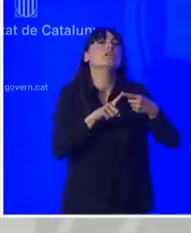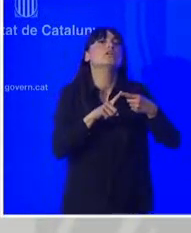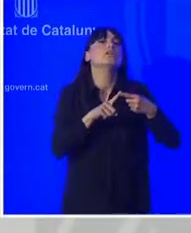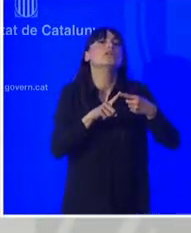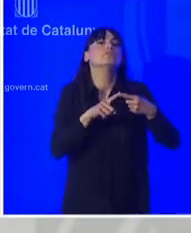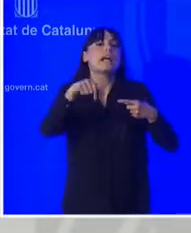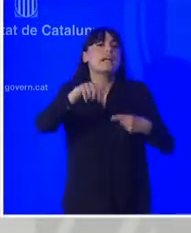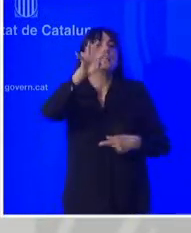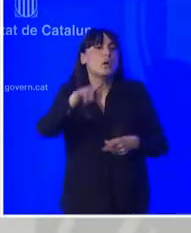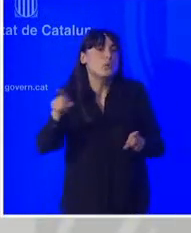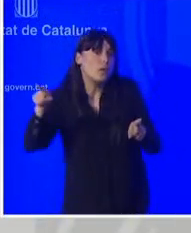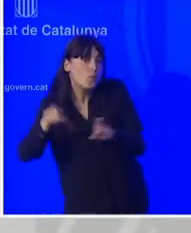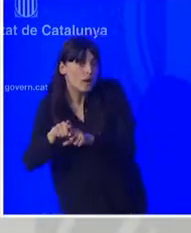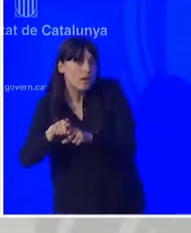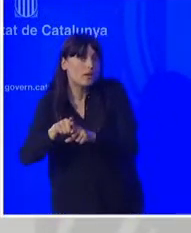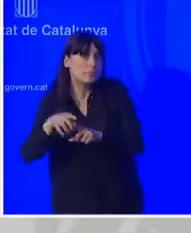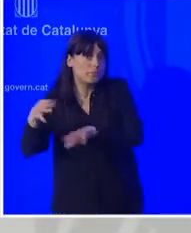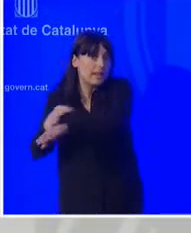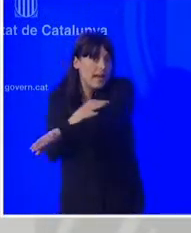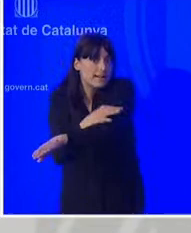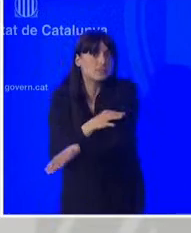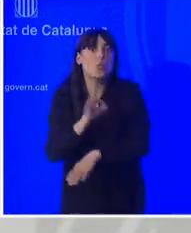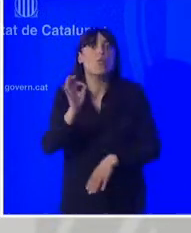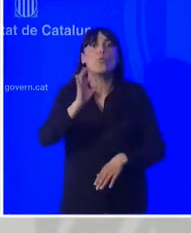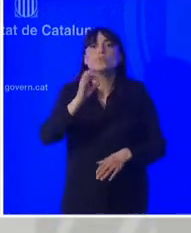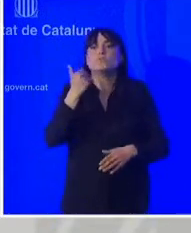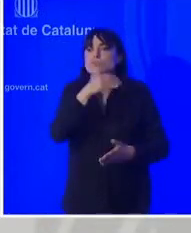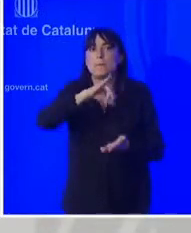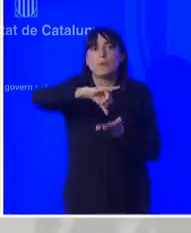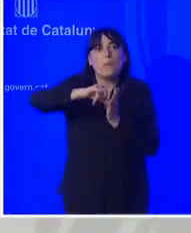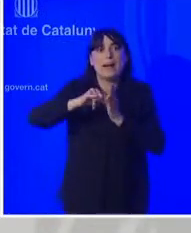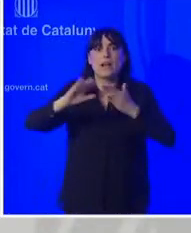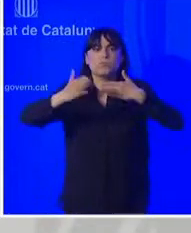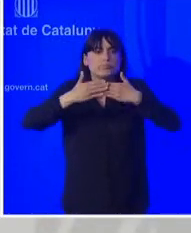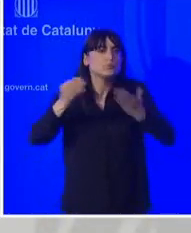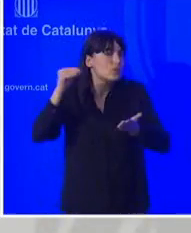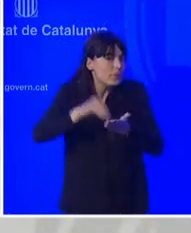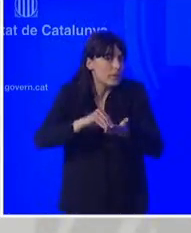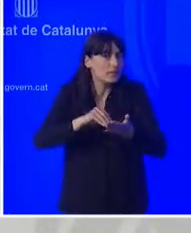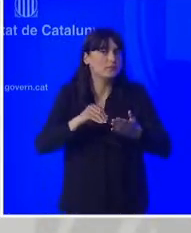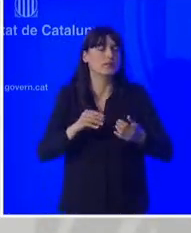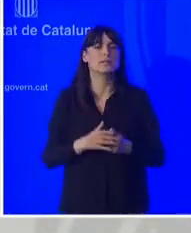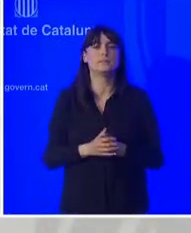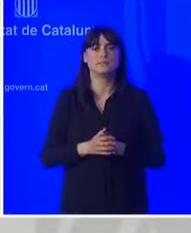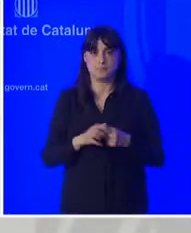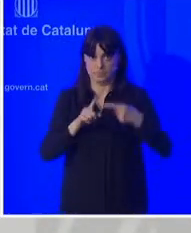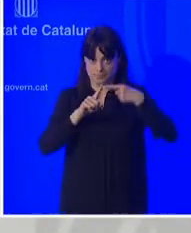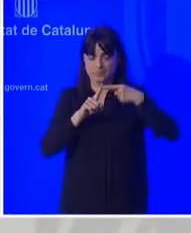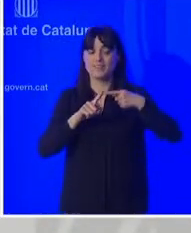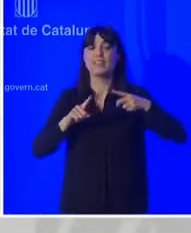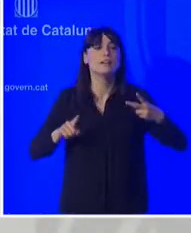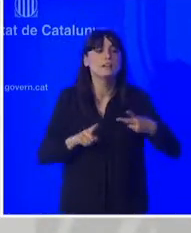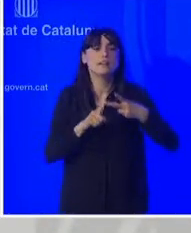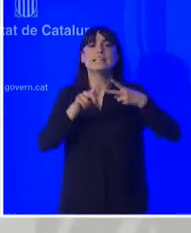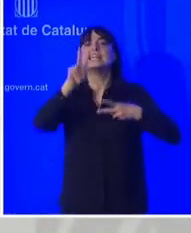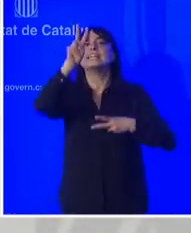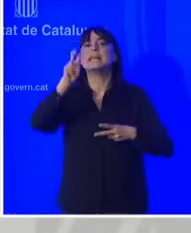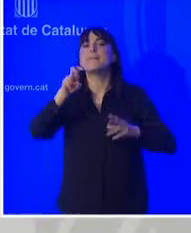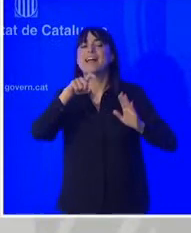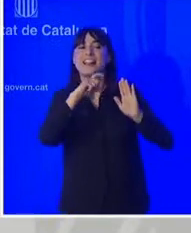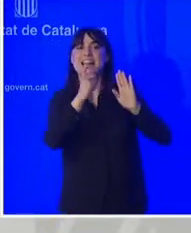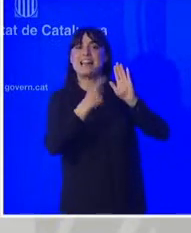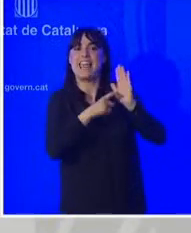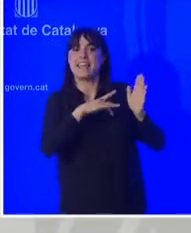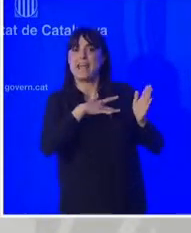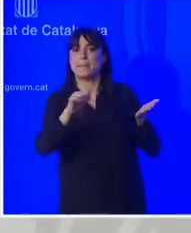i després també volia saber sobre el no a la ley de amnistia si això complica o més el diàleg amb el